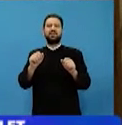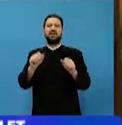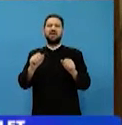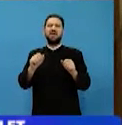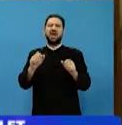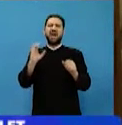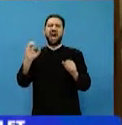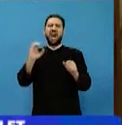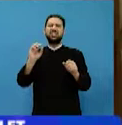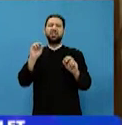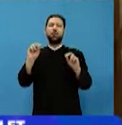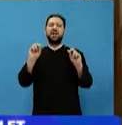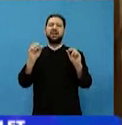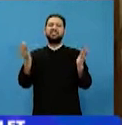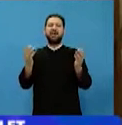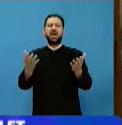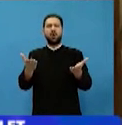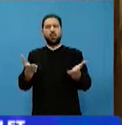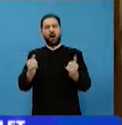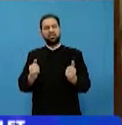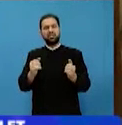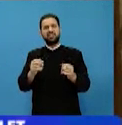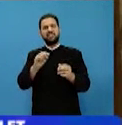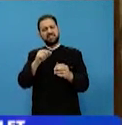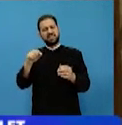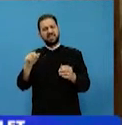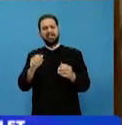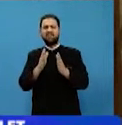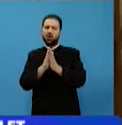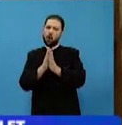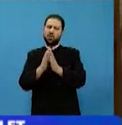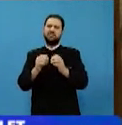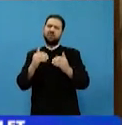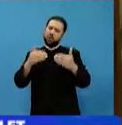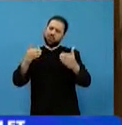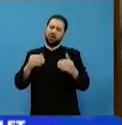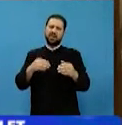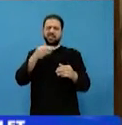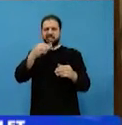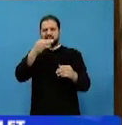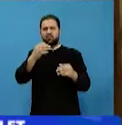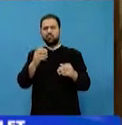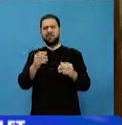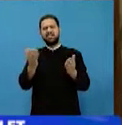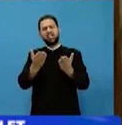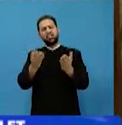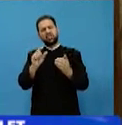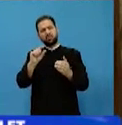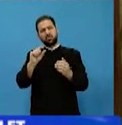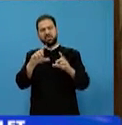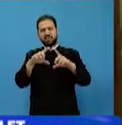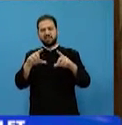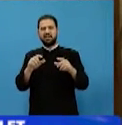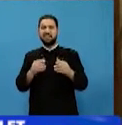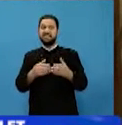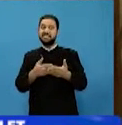o au aceste scrieri. vă rog în cele ce urmează să dați citire câtorva fragmente pentru a